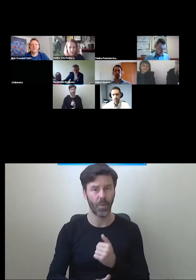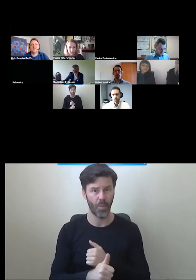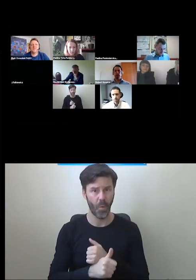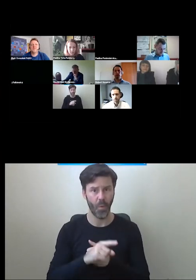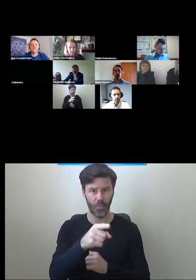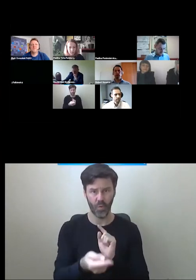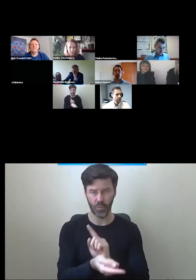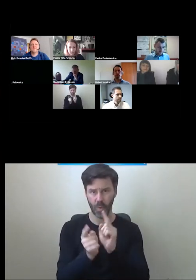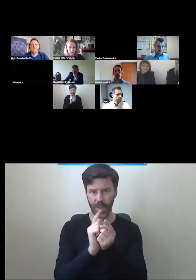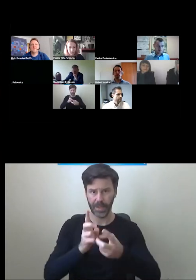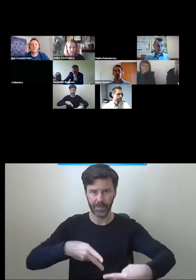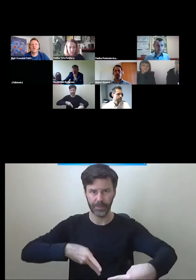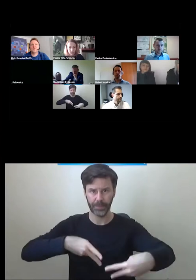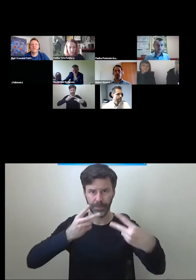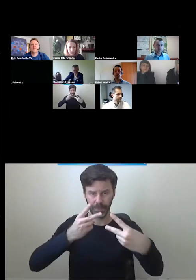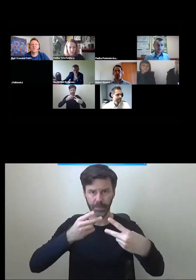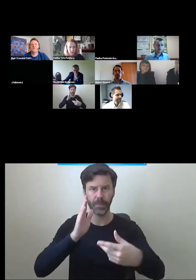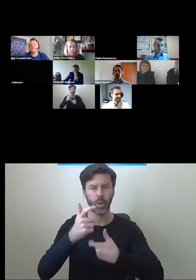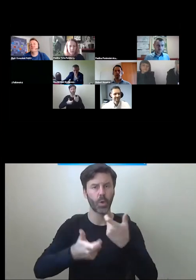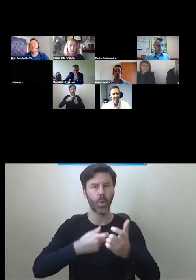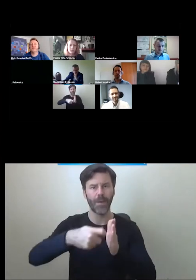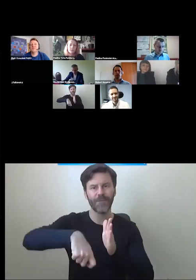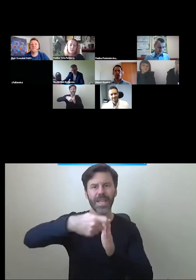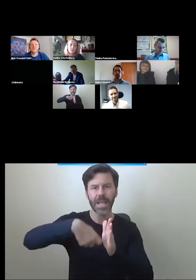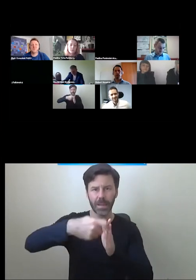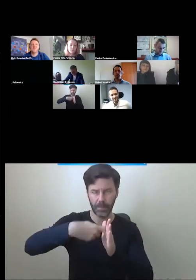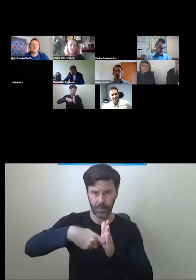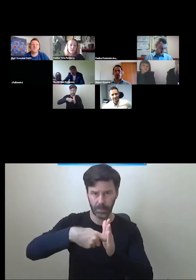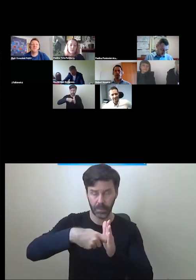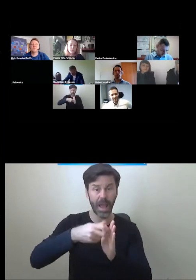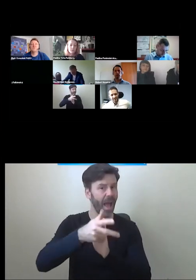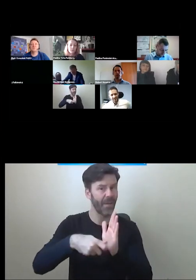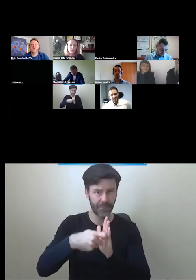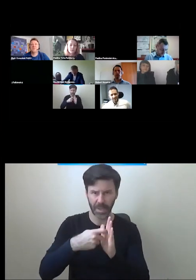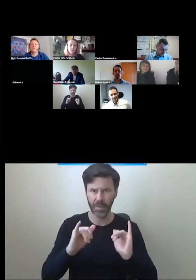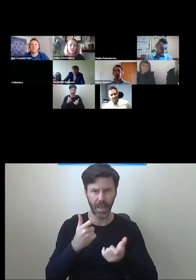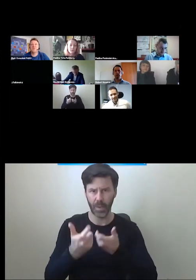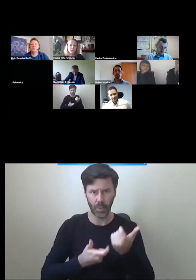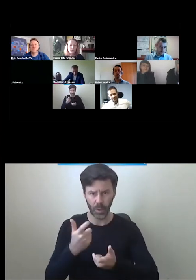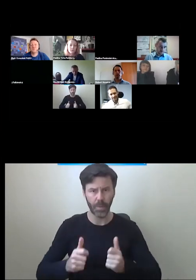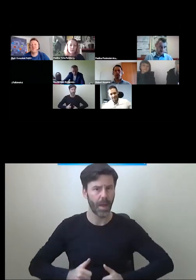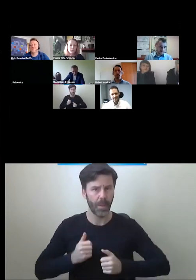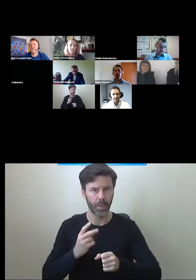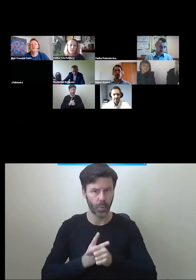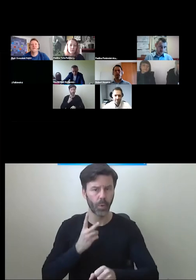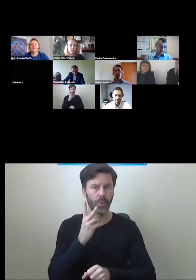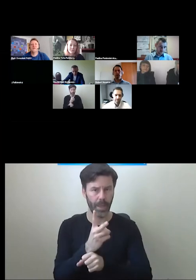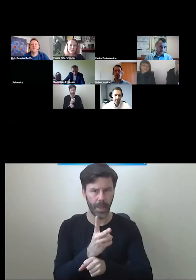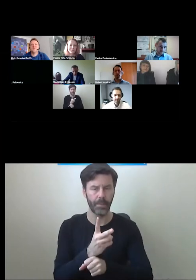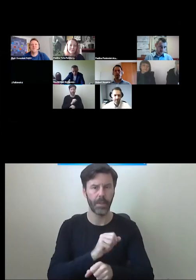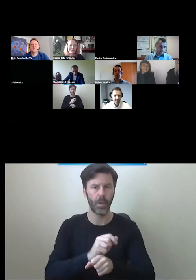zrobiony materiał filmowy. A żeby materiał filmowy był dostępny i zgodny z ustawą